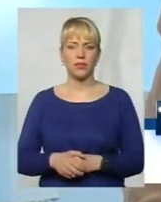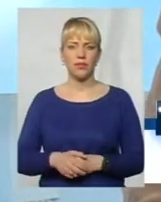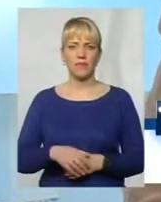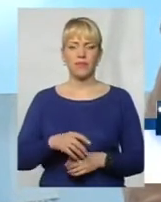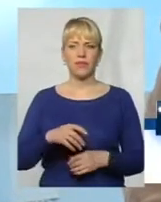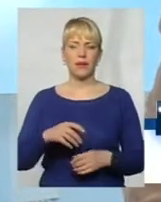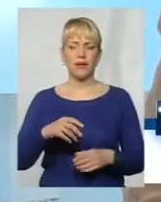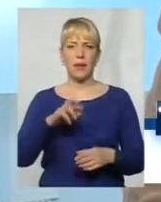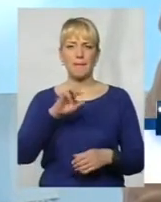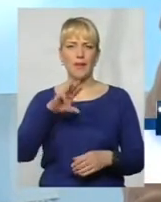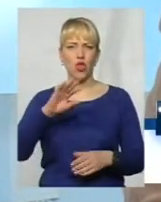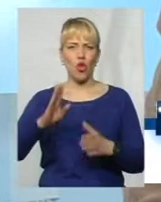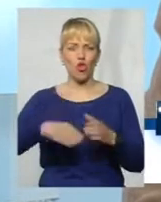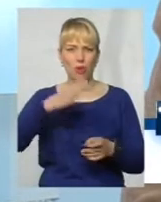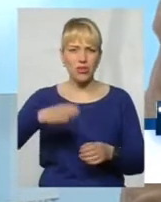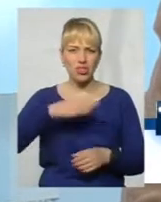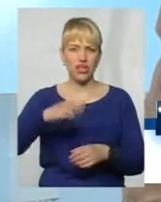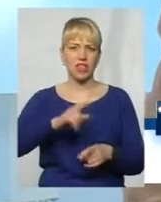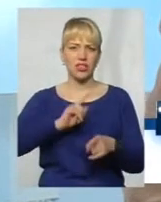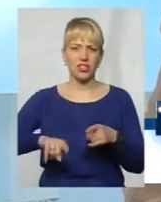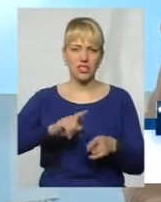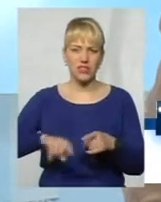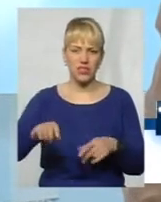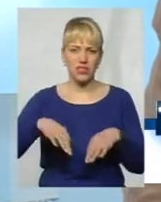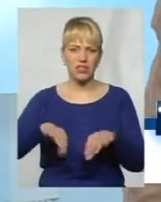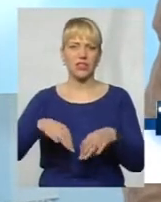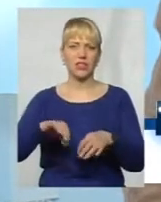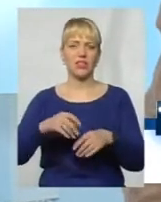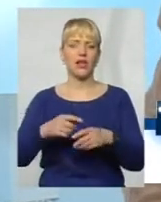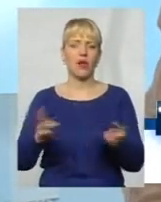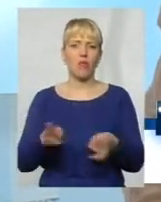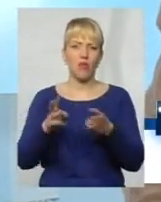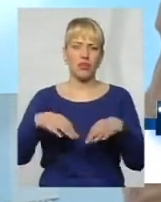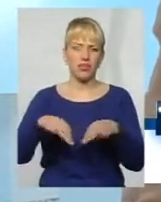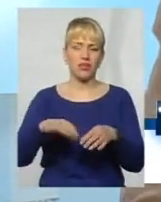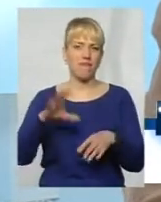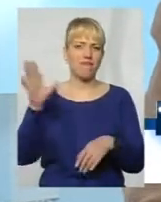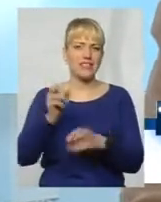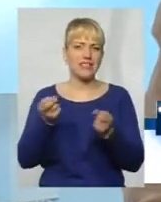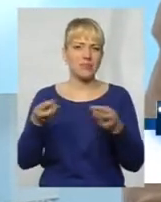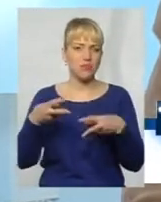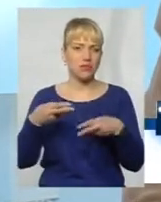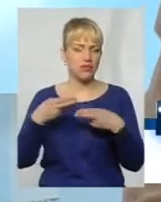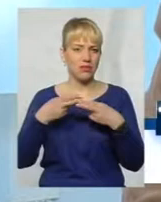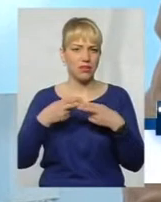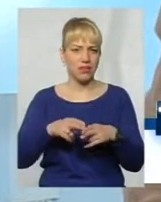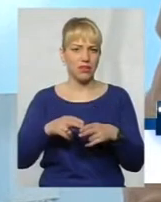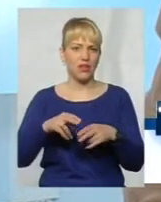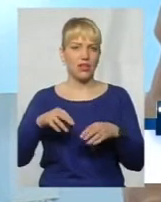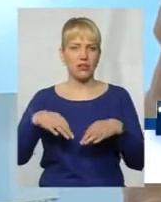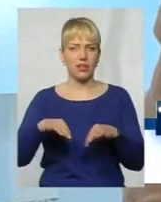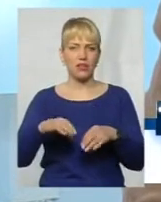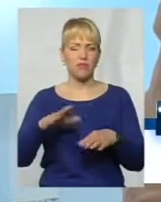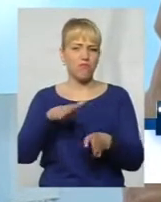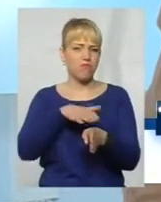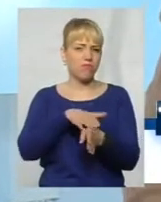бетономішалки, швидкі, пожежні. Ну, взагалі транспорт весь такий і цей рух був дуже